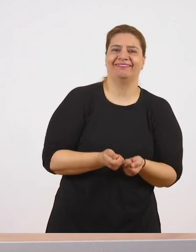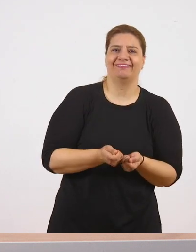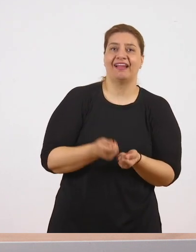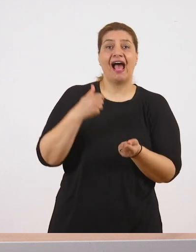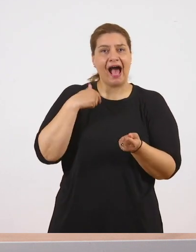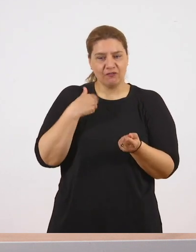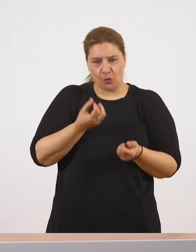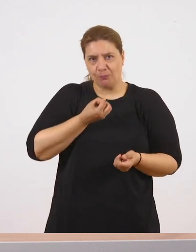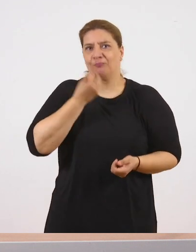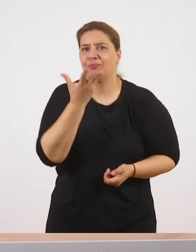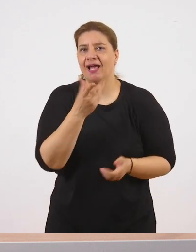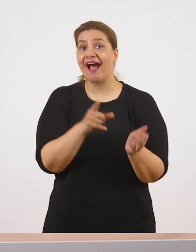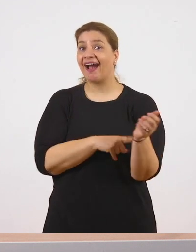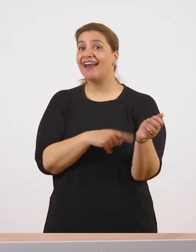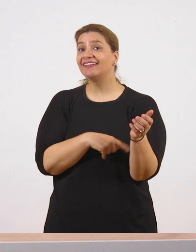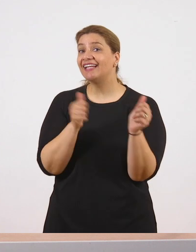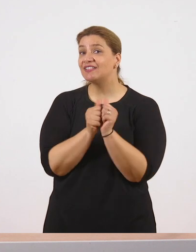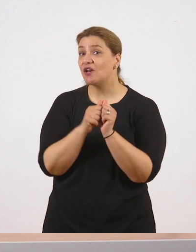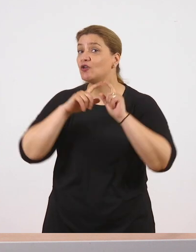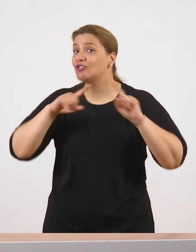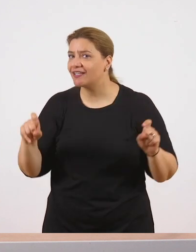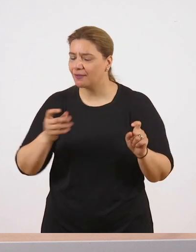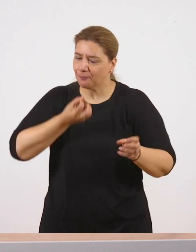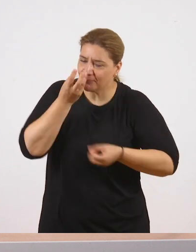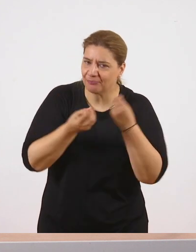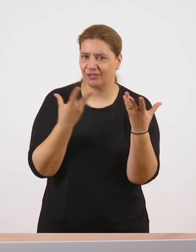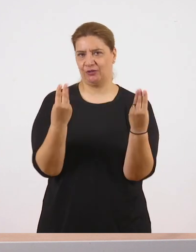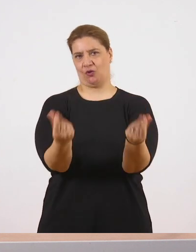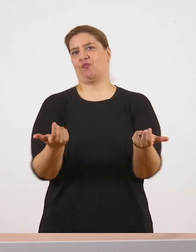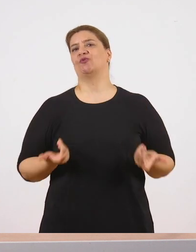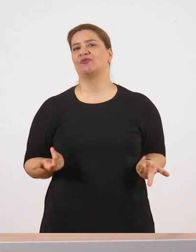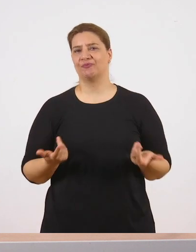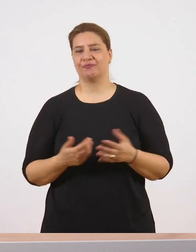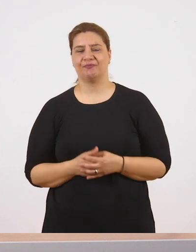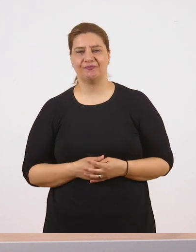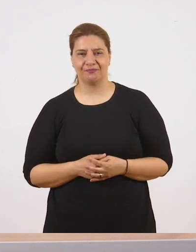φίλου μας τα καταλάβει αυτός που διαβάζει το κείμενό μας. Σωστά, καταλάβατε έτσι.